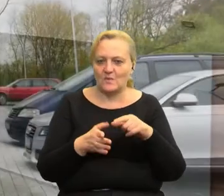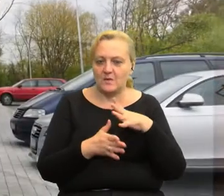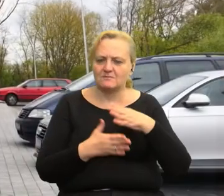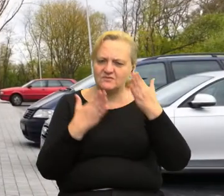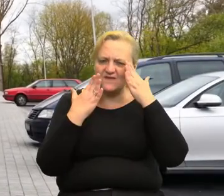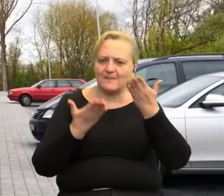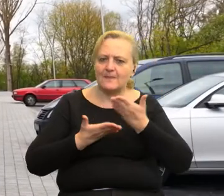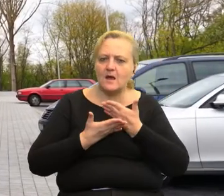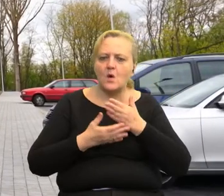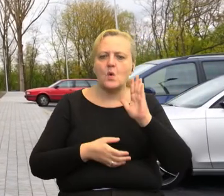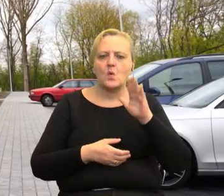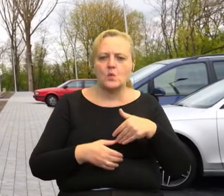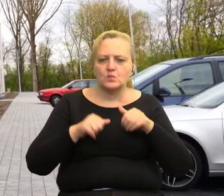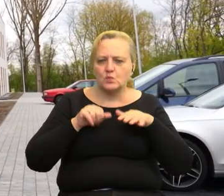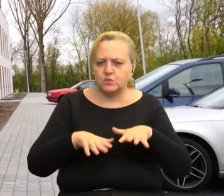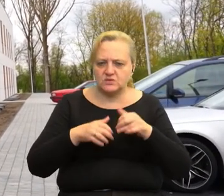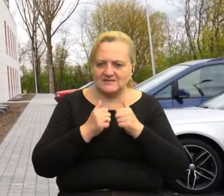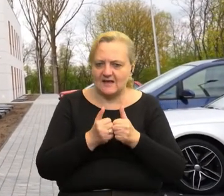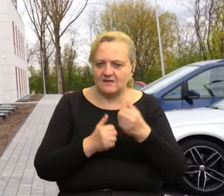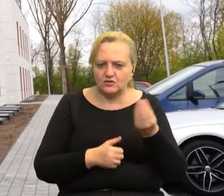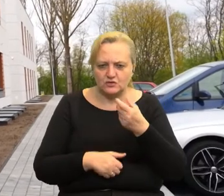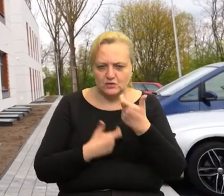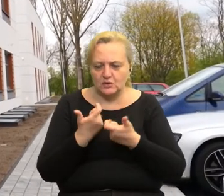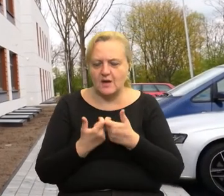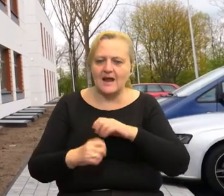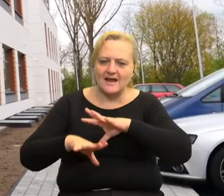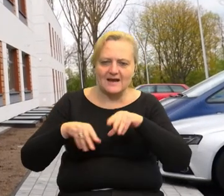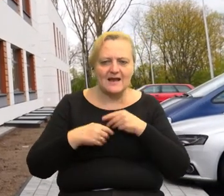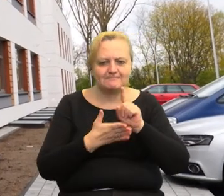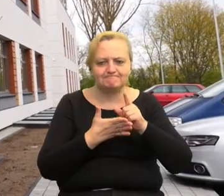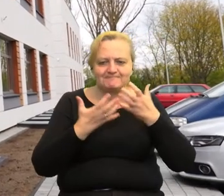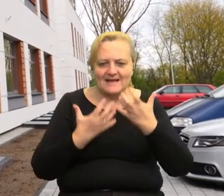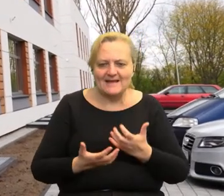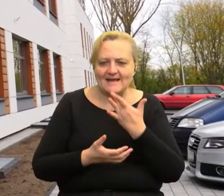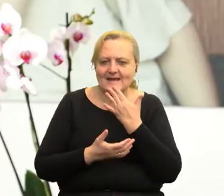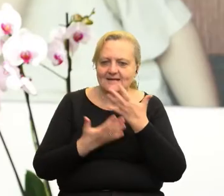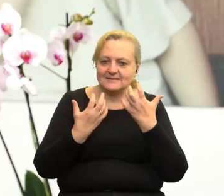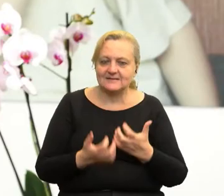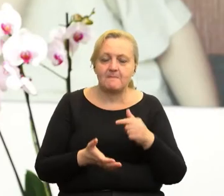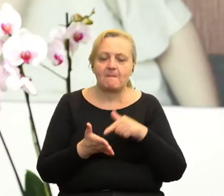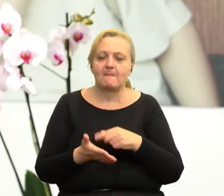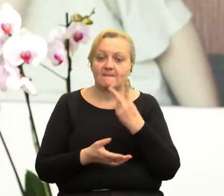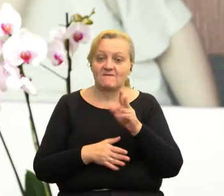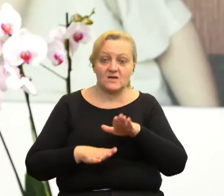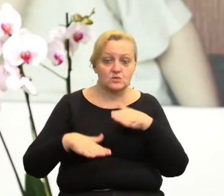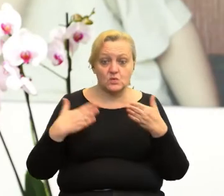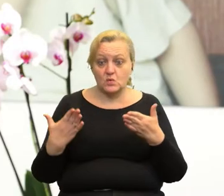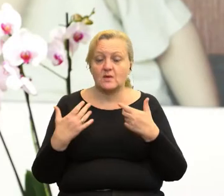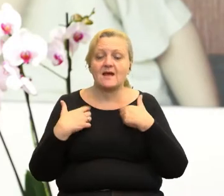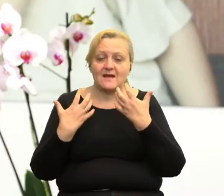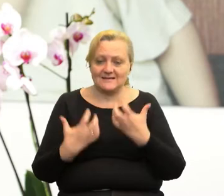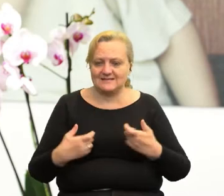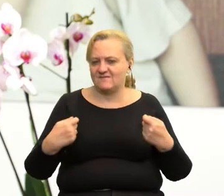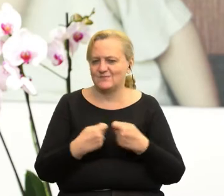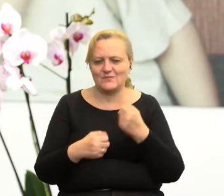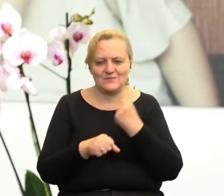jak wiele jeszcze mamy do zrobienia, jak dużo rzeczy chcielibyśmy jeszcze wspólnie osiągnąć. Oczywiście obie strony pragną nadal